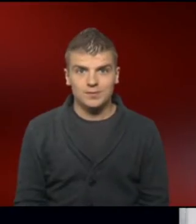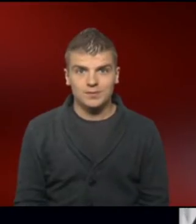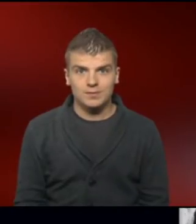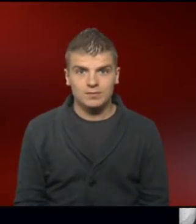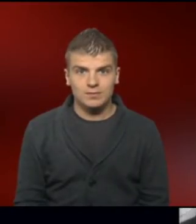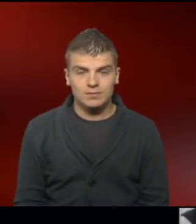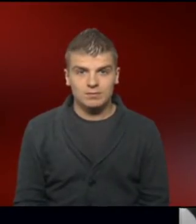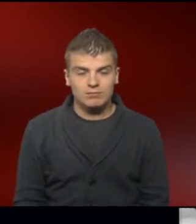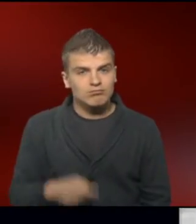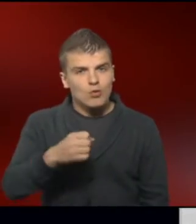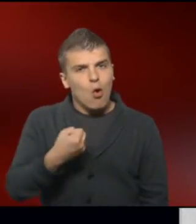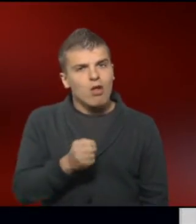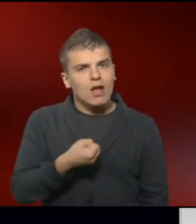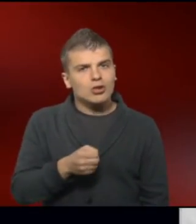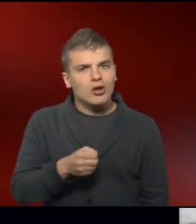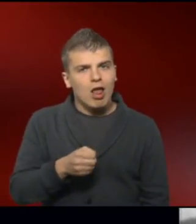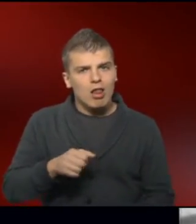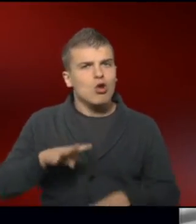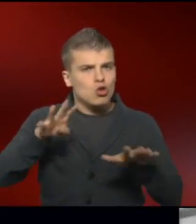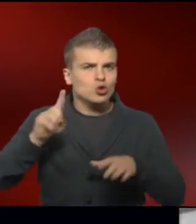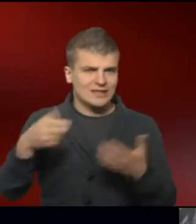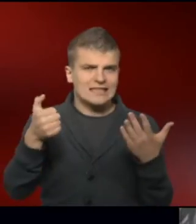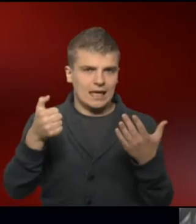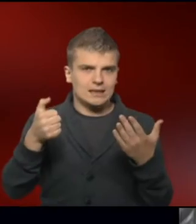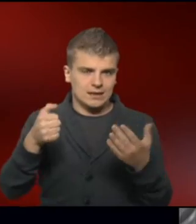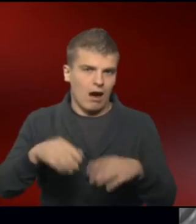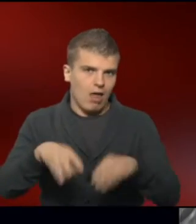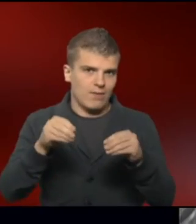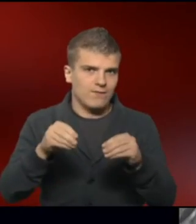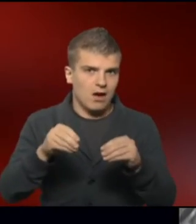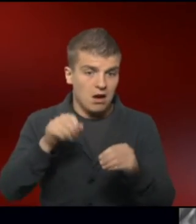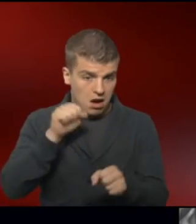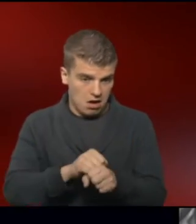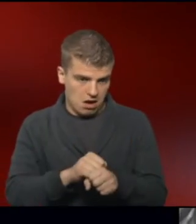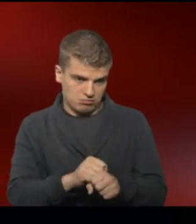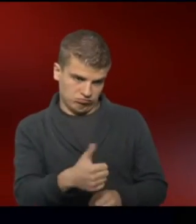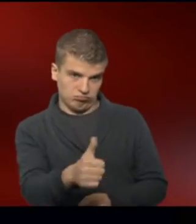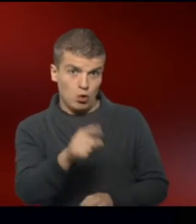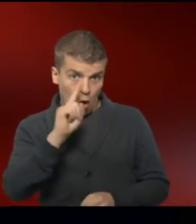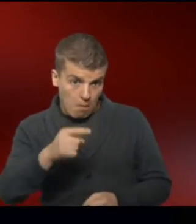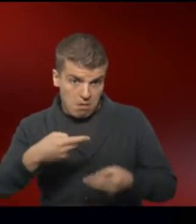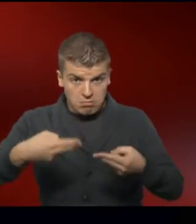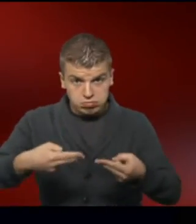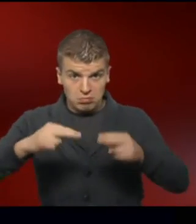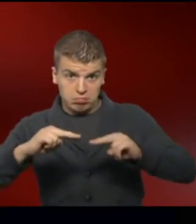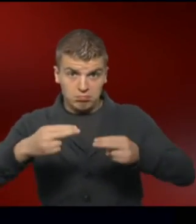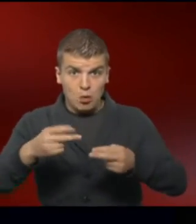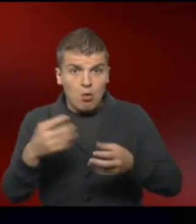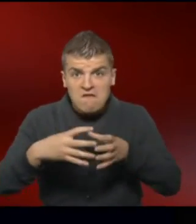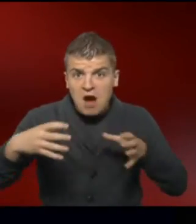Als der Ultraschall in den 60er Jahren eingeführt wurde, konnte man höchstens sagen, ob das Kind richtig lag und wuchs.